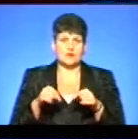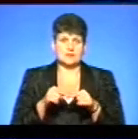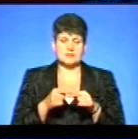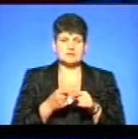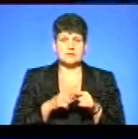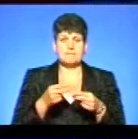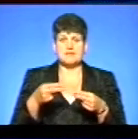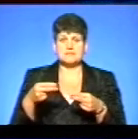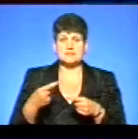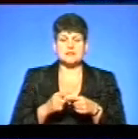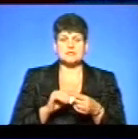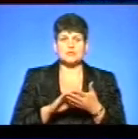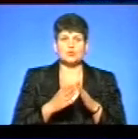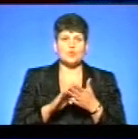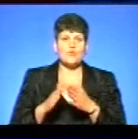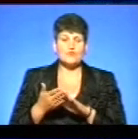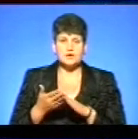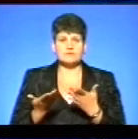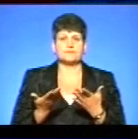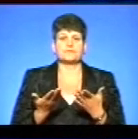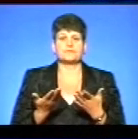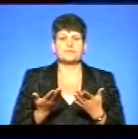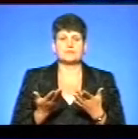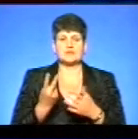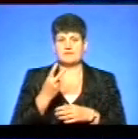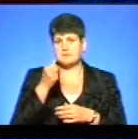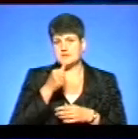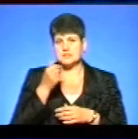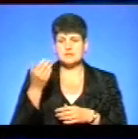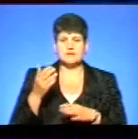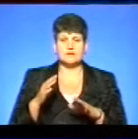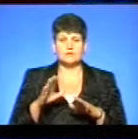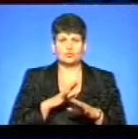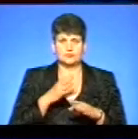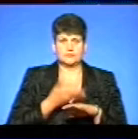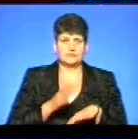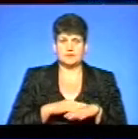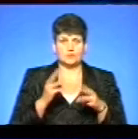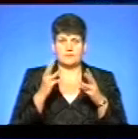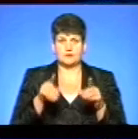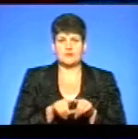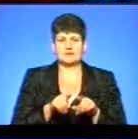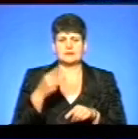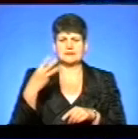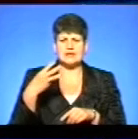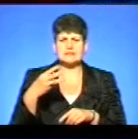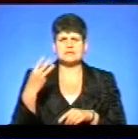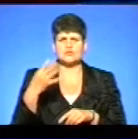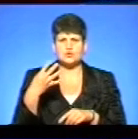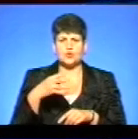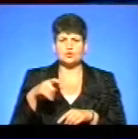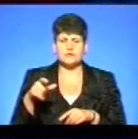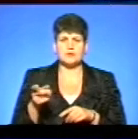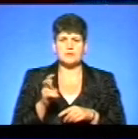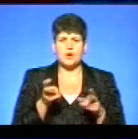цих договорів, бо тому, що ми, то було два місяці надзвичайного пекла. 30-40 чоловік приходило підписуватися. Лише